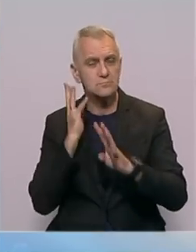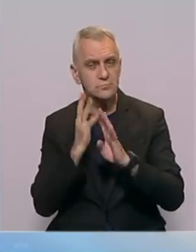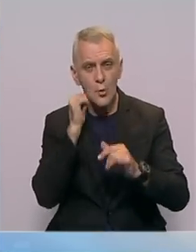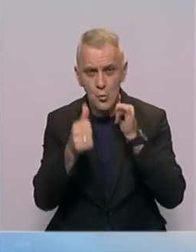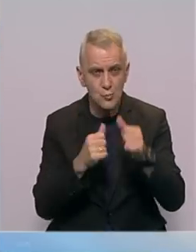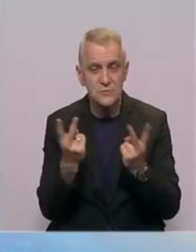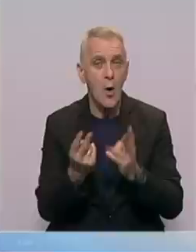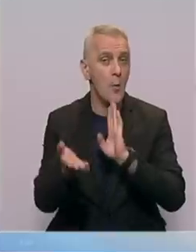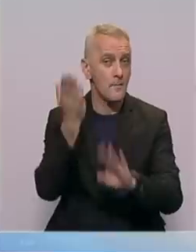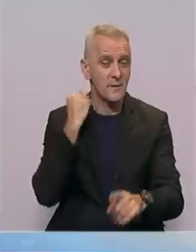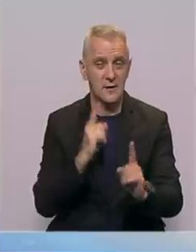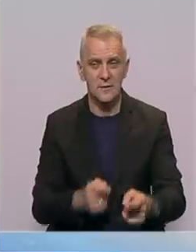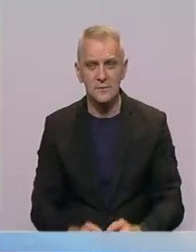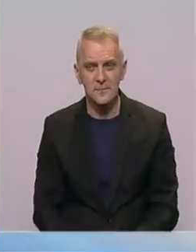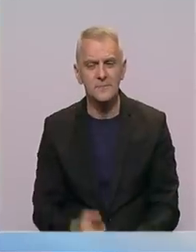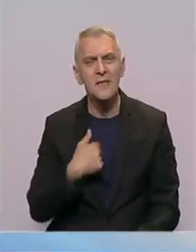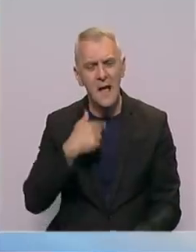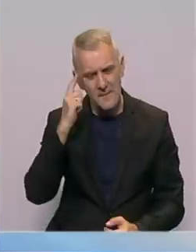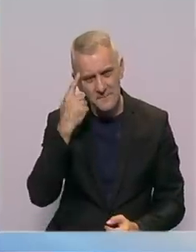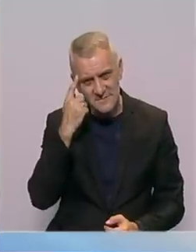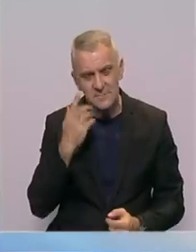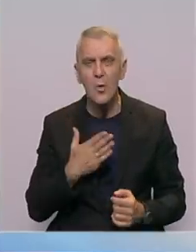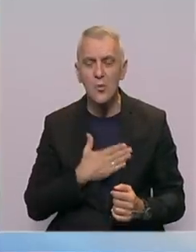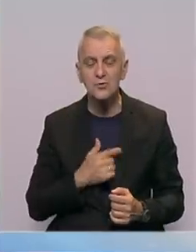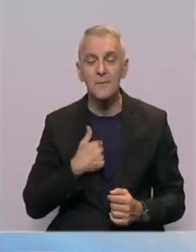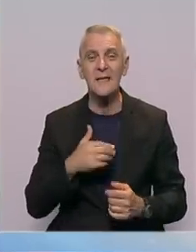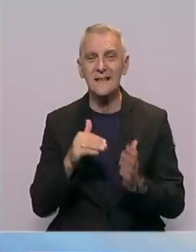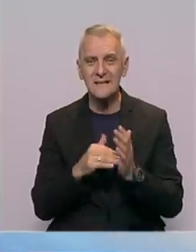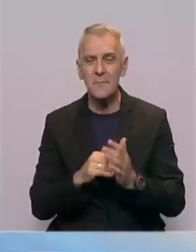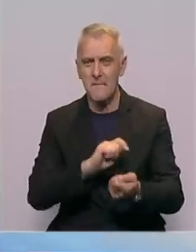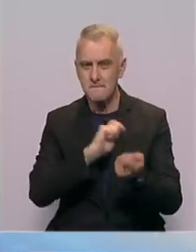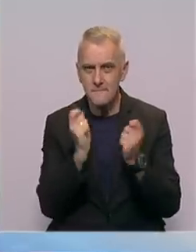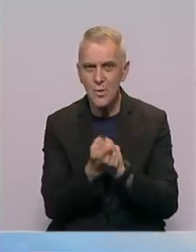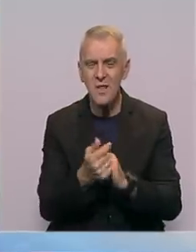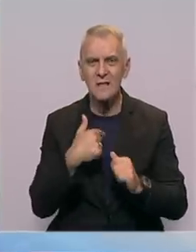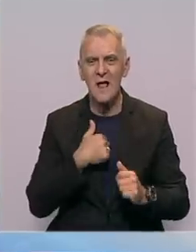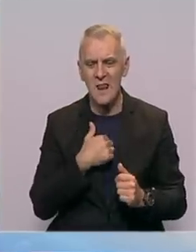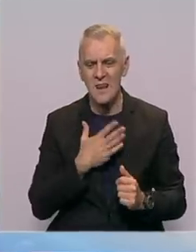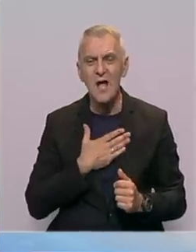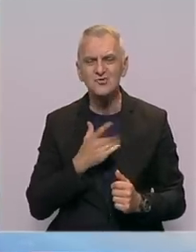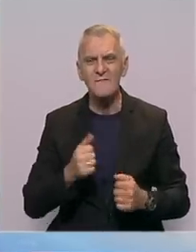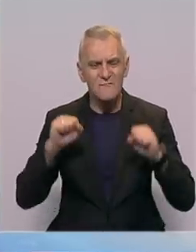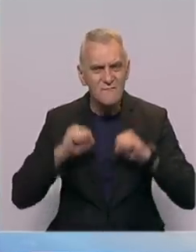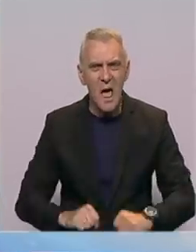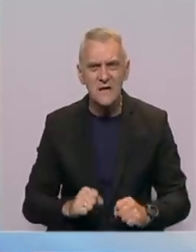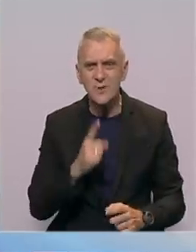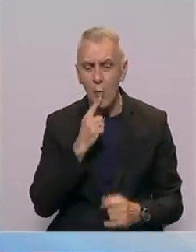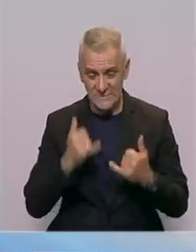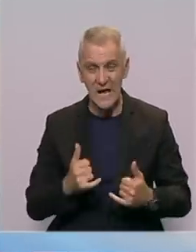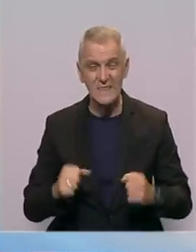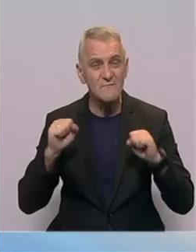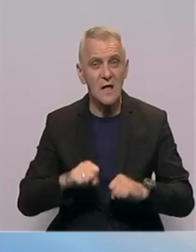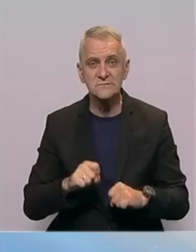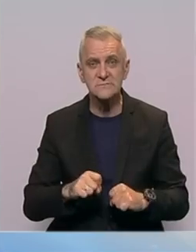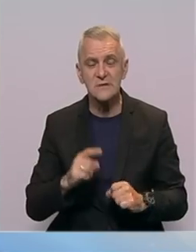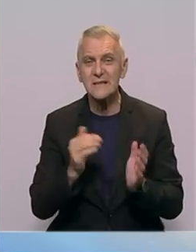to bilo i prijerata. Ja desim da hoće, ali samo trebamo promijeniti ovu našu trenutnu vlast. Znači ovi ljudi koji su sad na vlast, treba ih